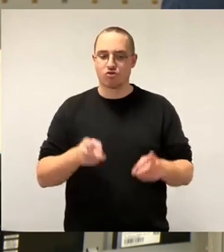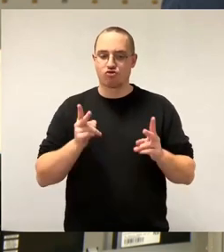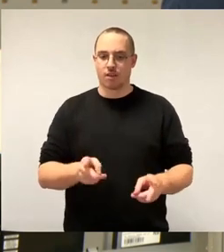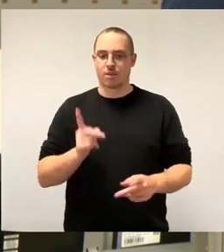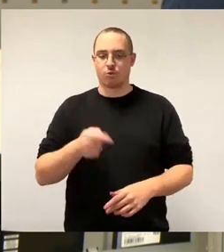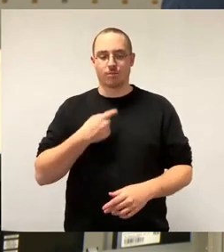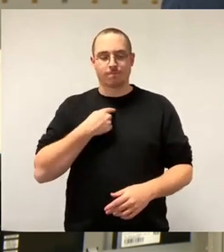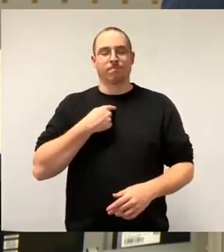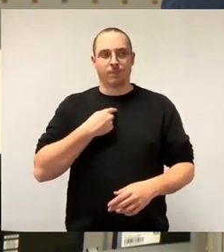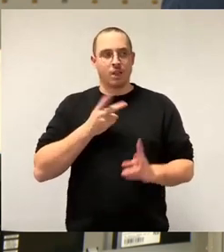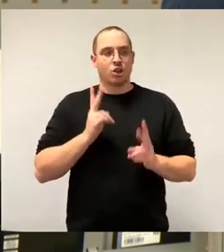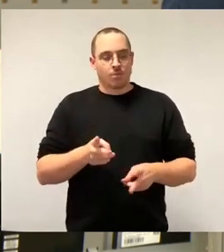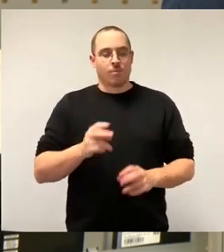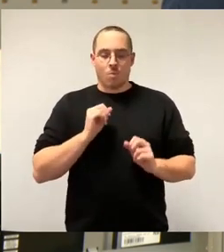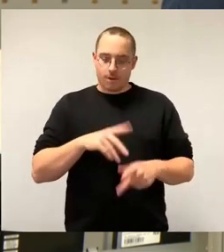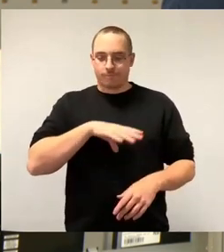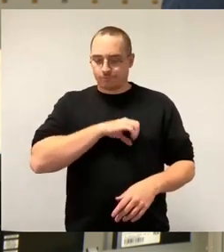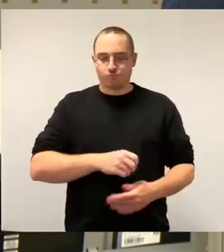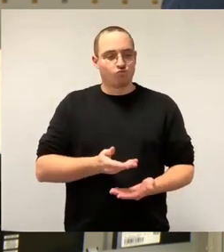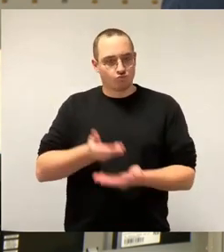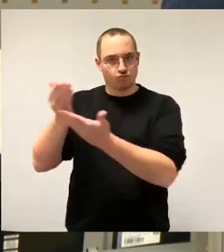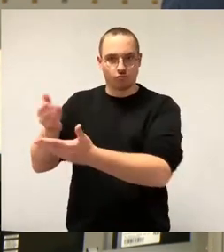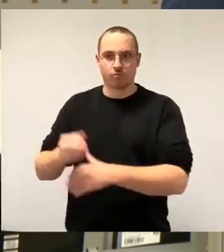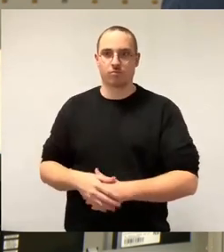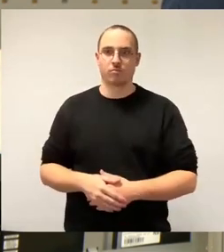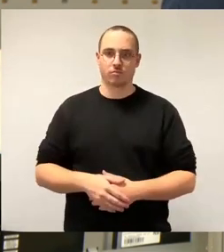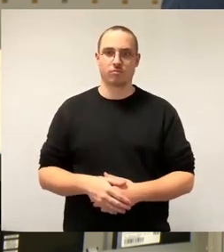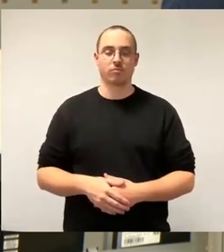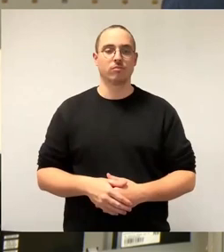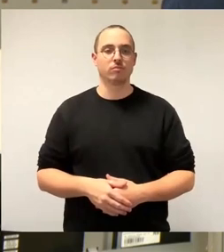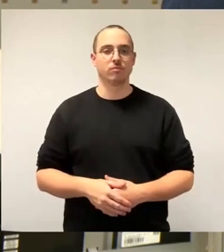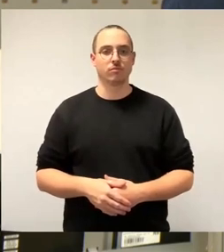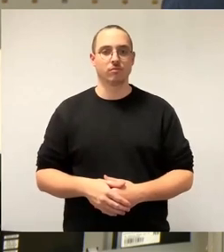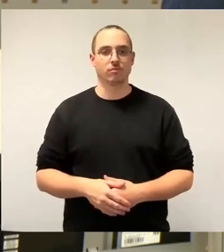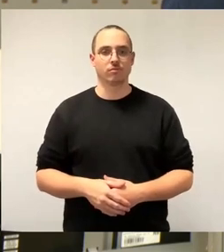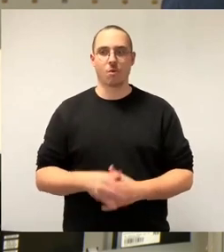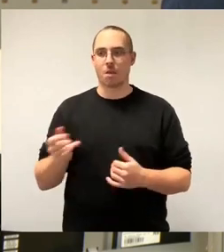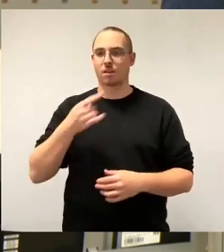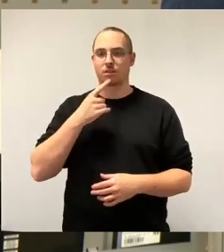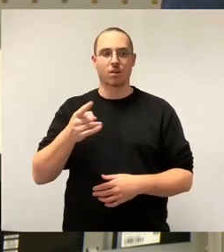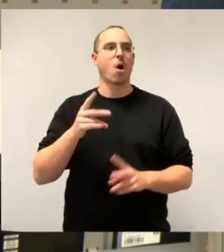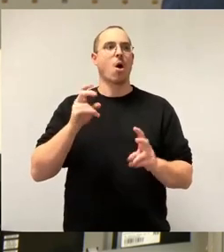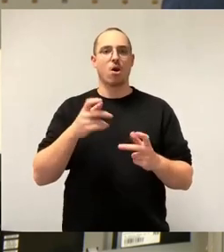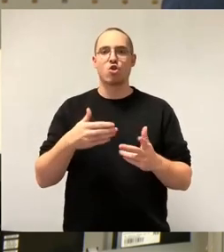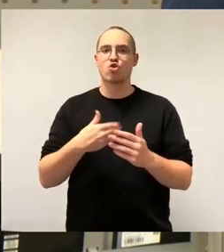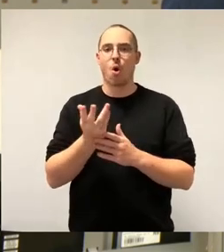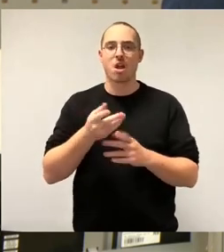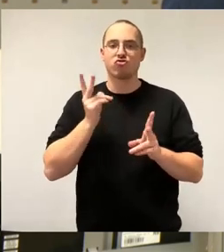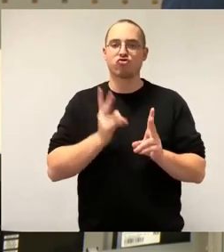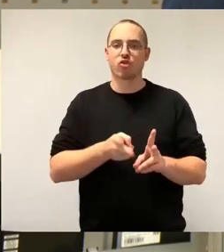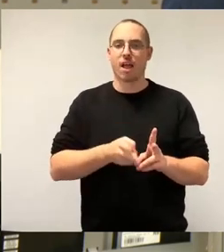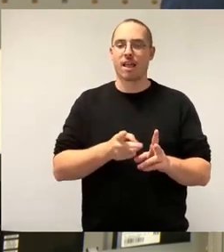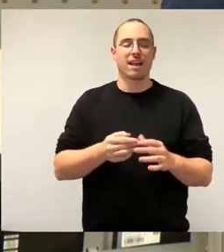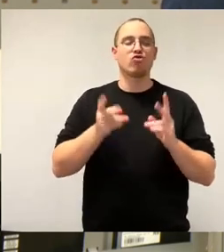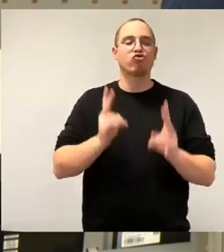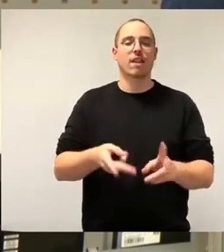Beträge auch zu schultern. Und wenn ich hier so ein bisschen auch das Stichwort höre, neue Stadtbahnwagen, auch alles viel teurer, vieles luxuriös,